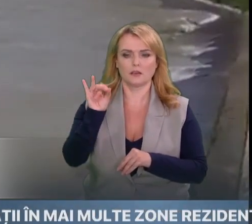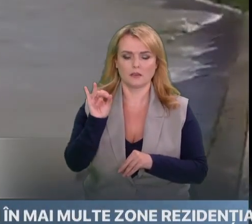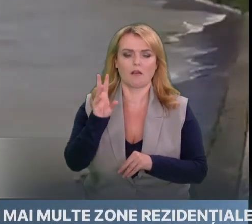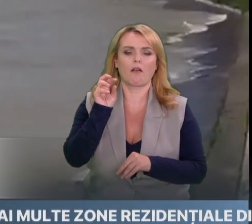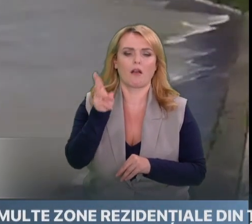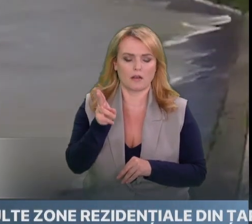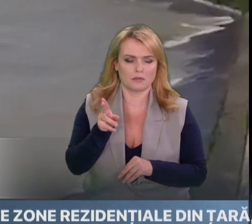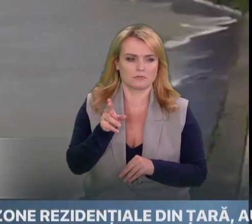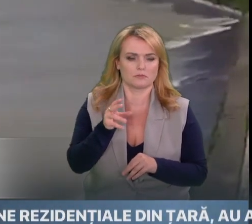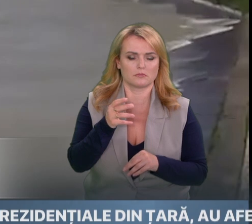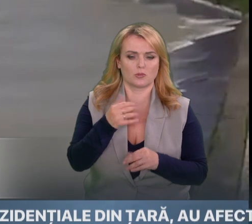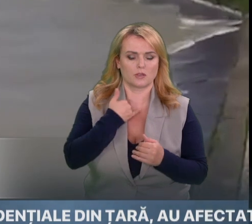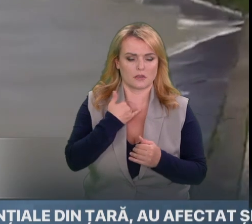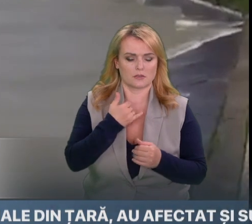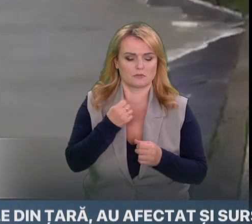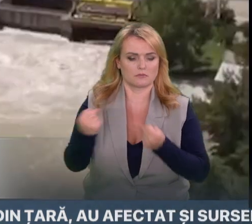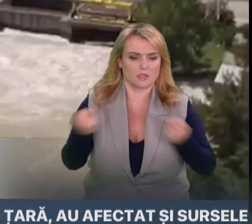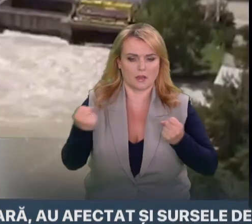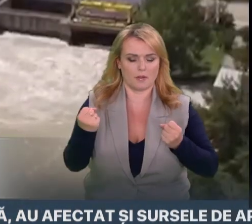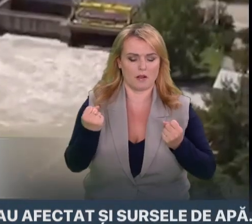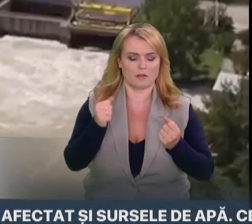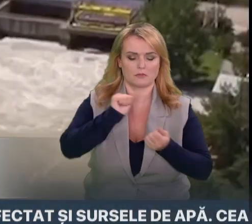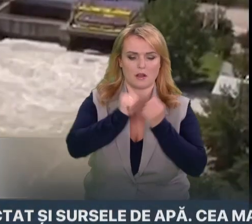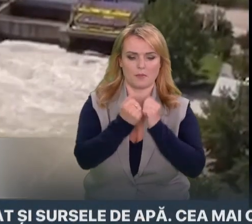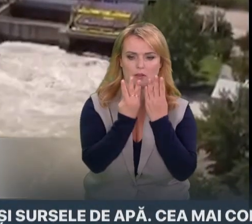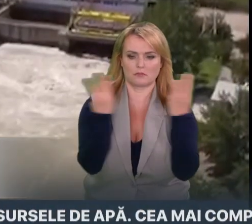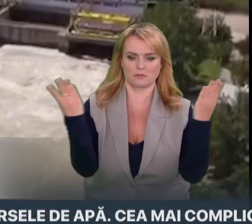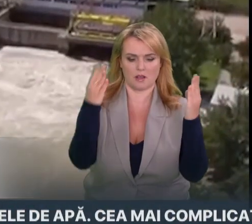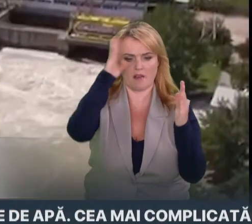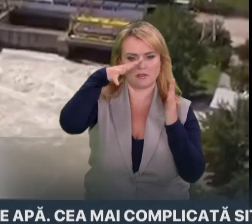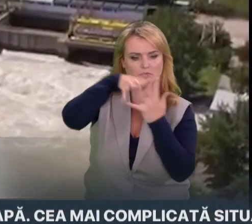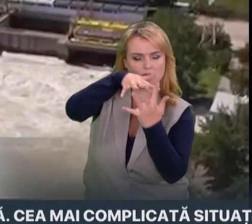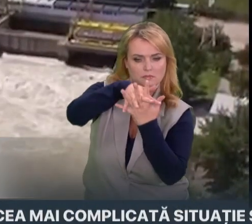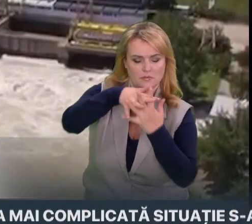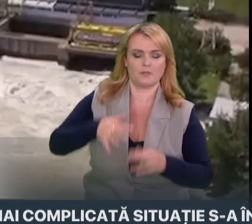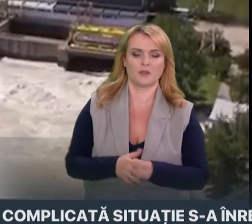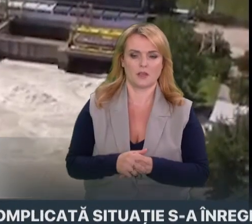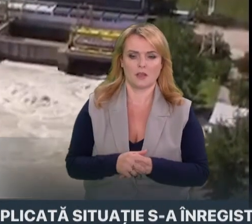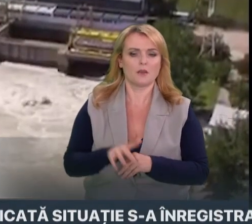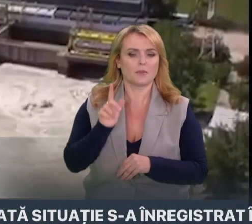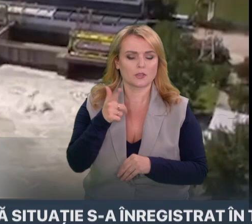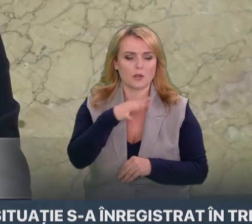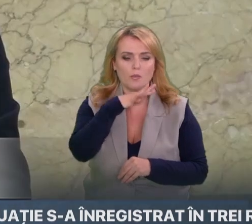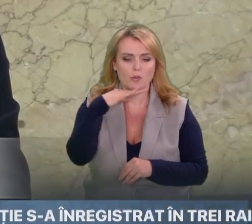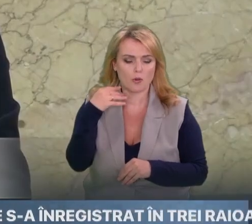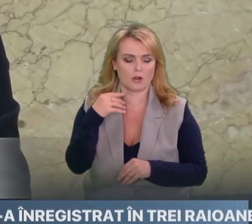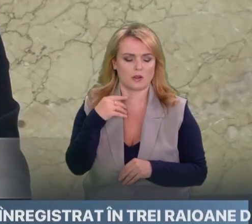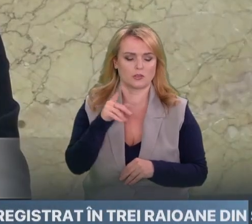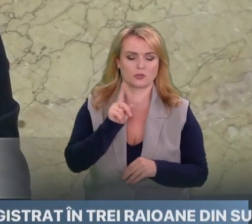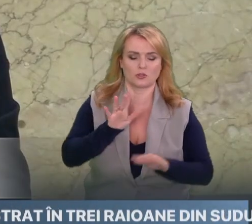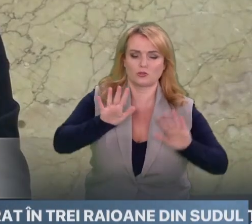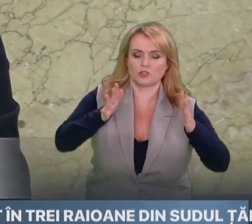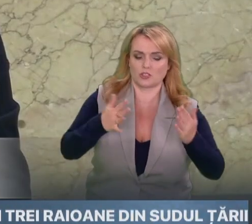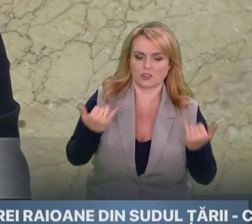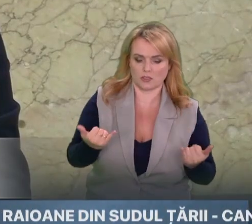dambelor și, în general, trebuie să revizuim. Pentru că foarte multe din aceste inundații s-au întâmplat